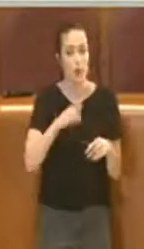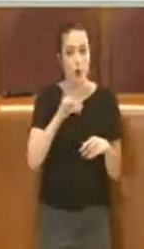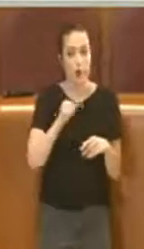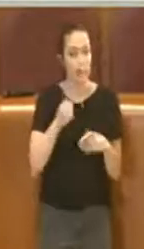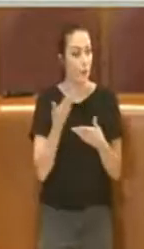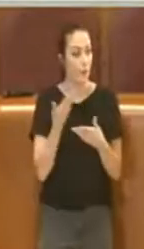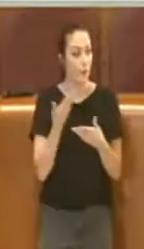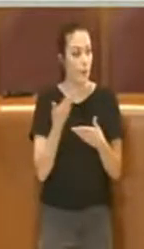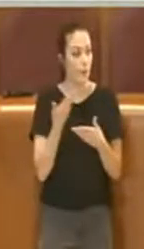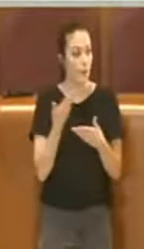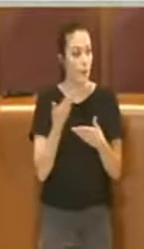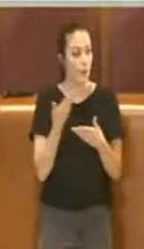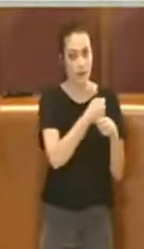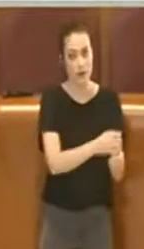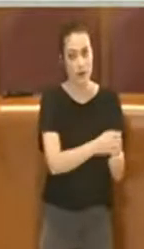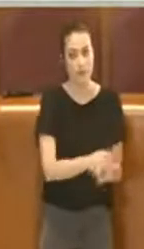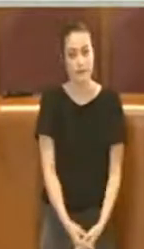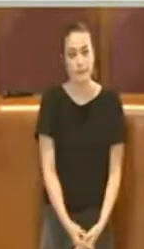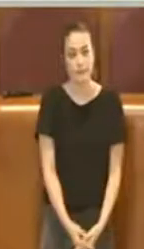a facoltà.